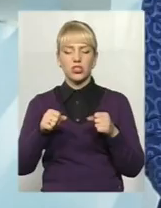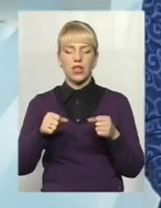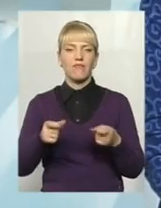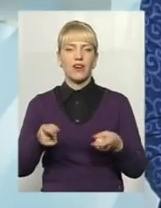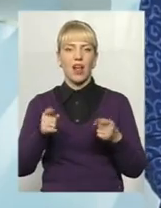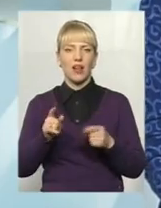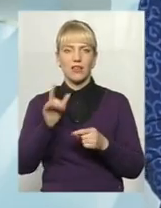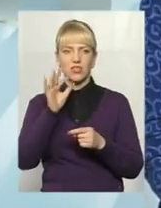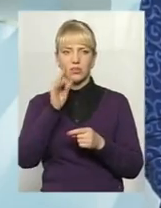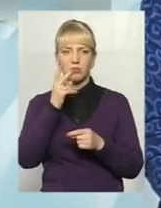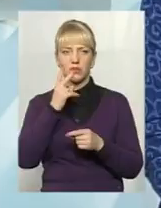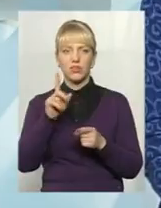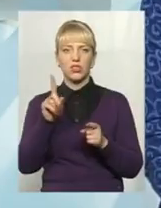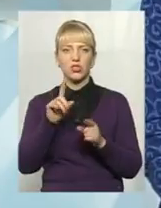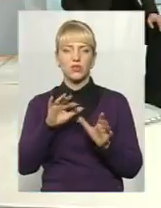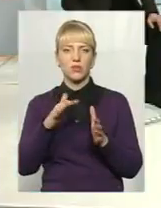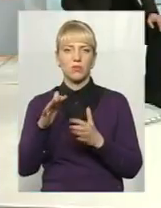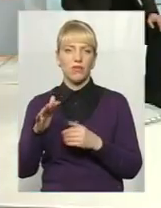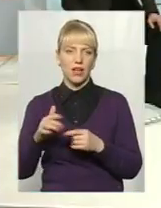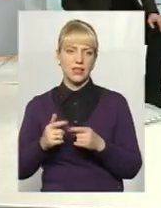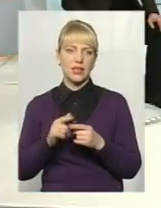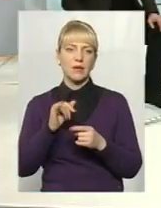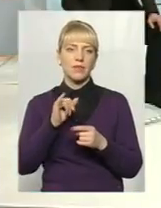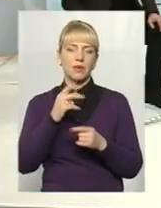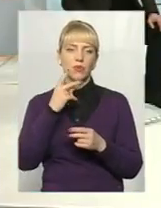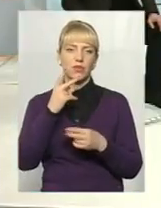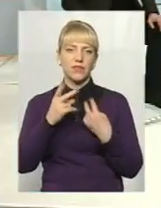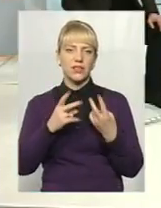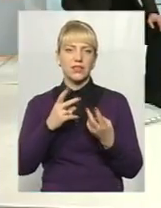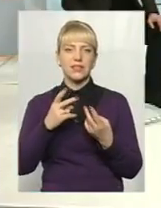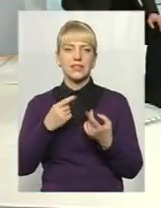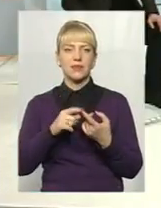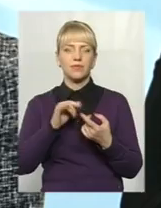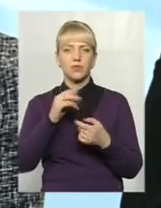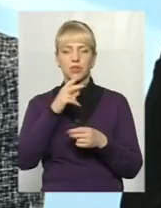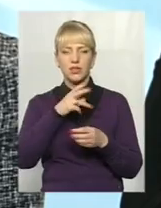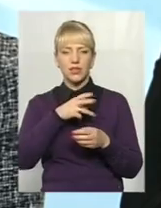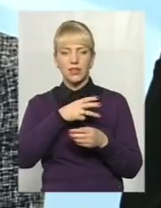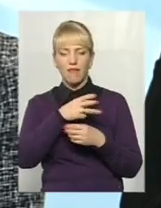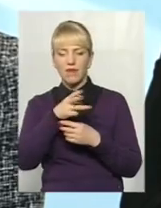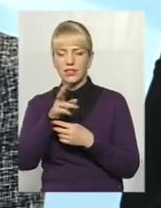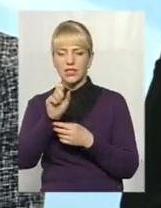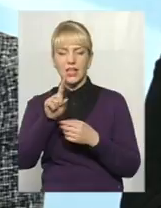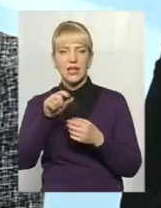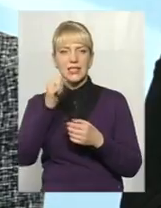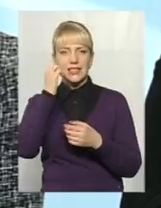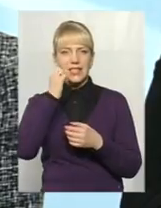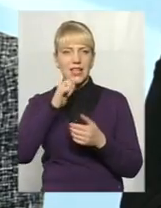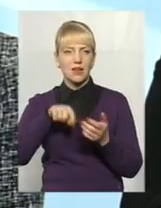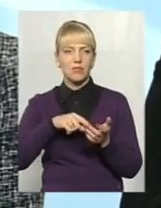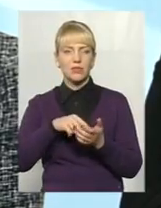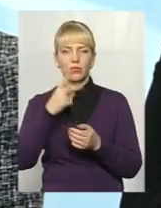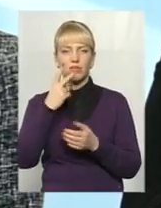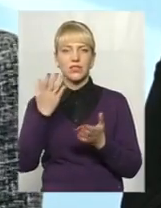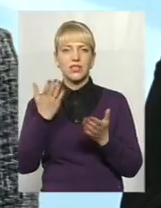часі подивитися, що відбувається, навіть подивитися, навести на старе місто і подивитися, який захід сьогодні відбувається на